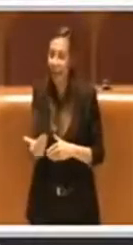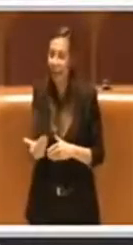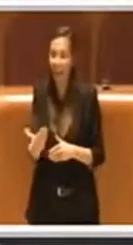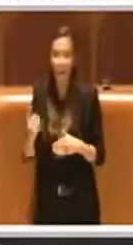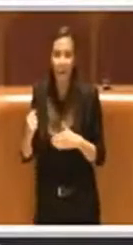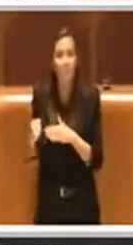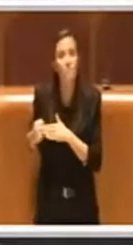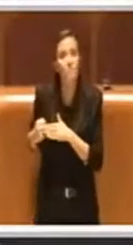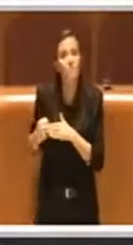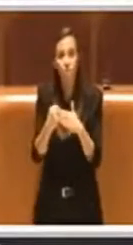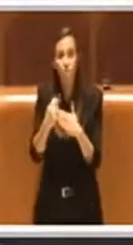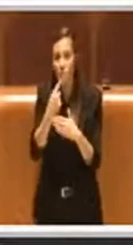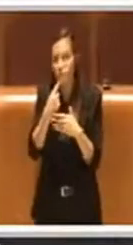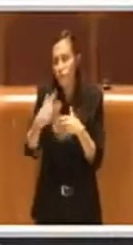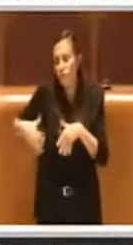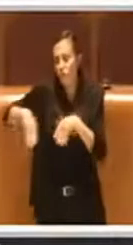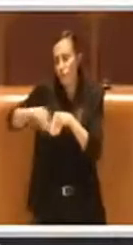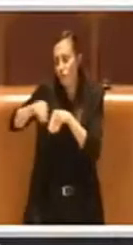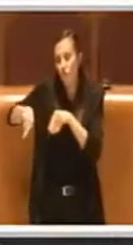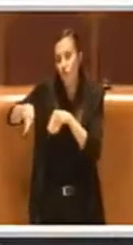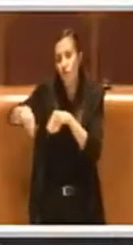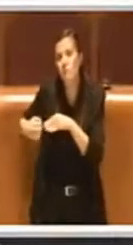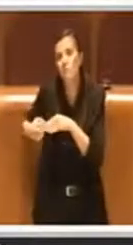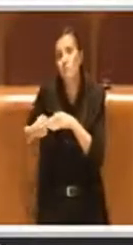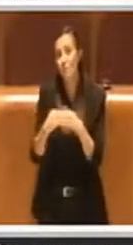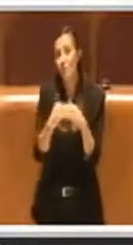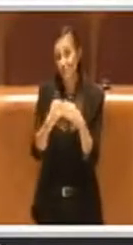'Aggiunta ha dato a questa modalità.